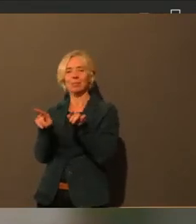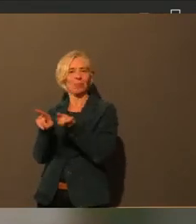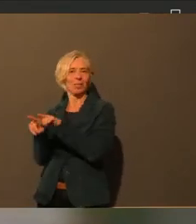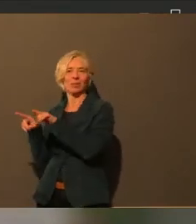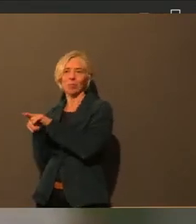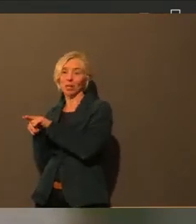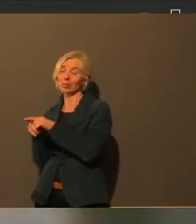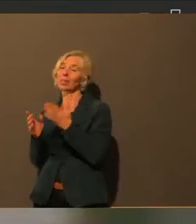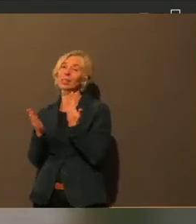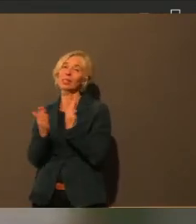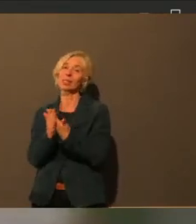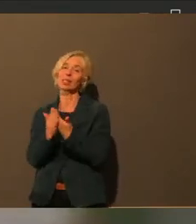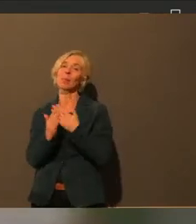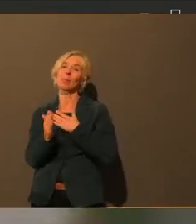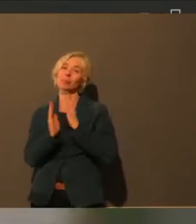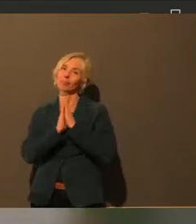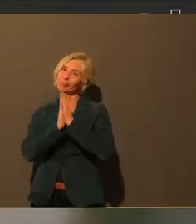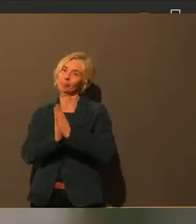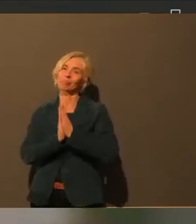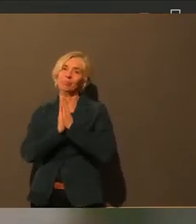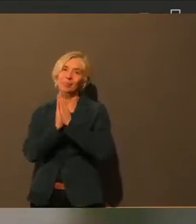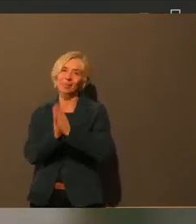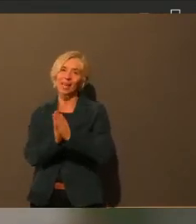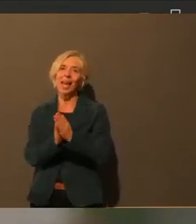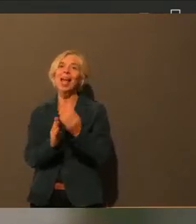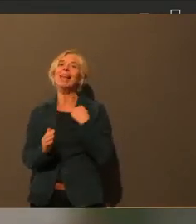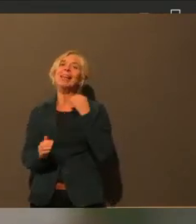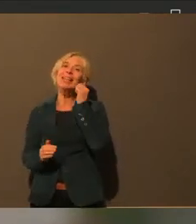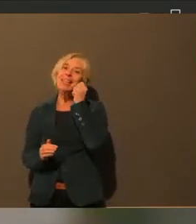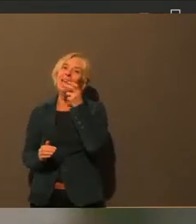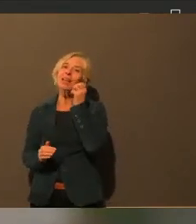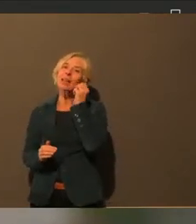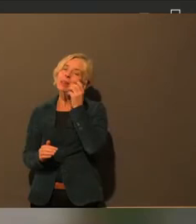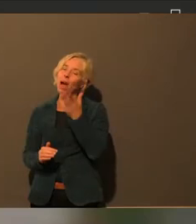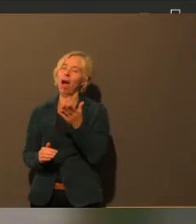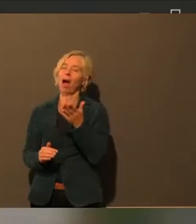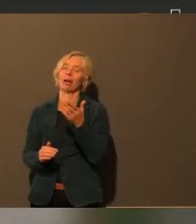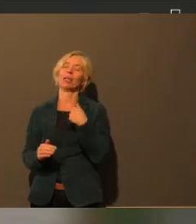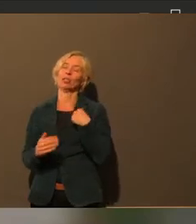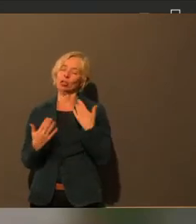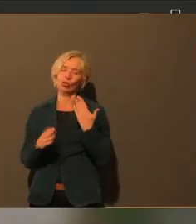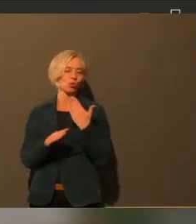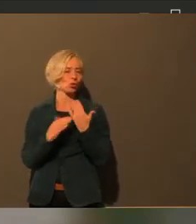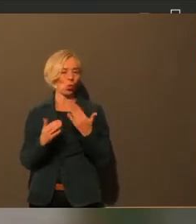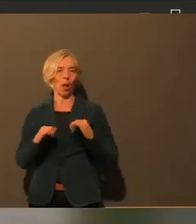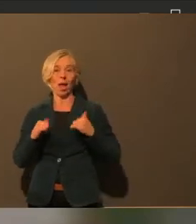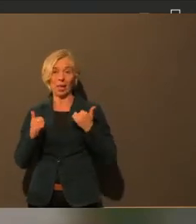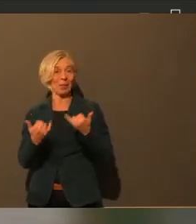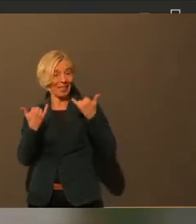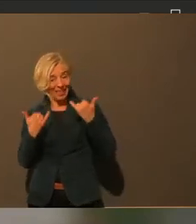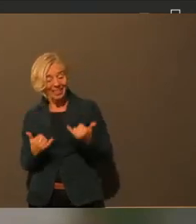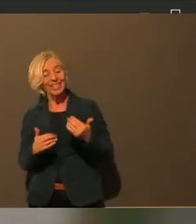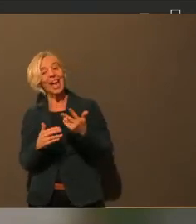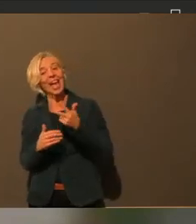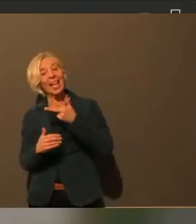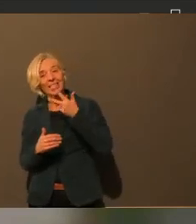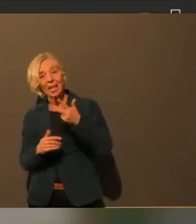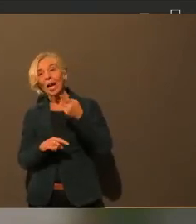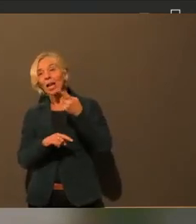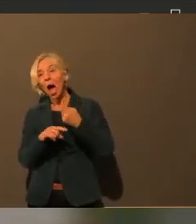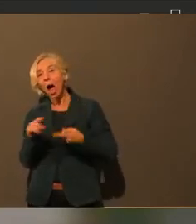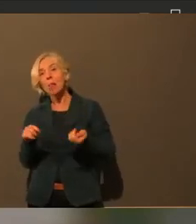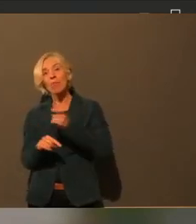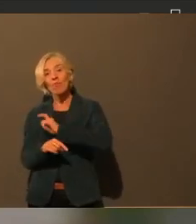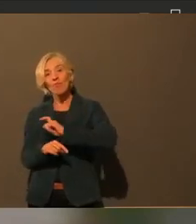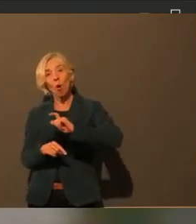erlebe das tagtäglich, wir müssen jetzt diese dreieinhalb Wochen nutzen, wo wir jetzt im Lockdown sind, wirklich aktiv in die